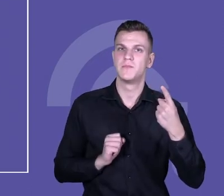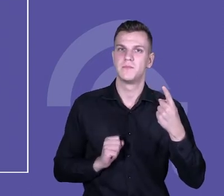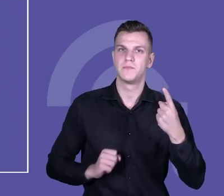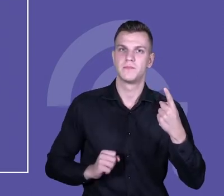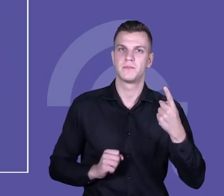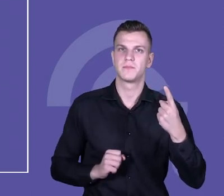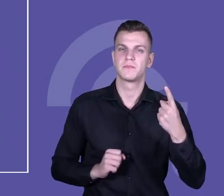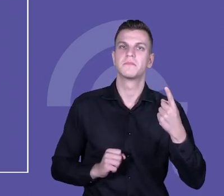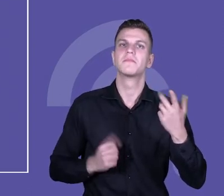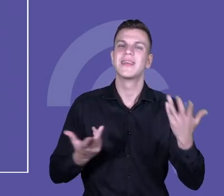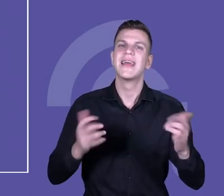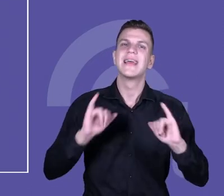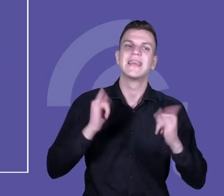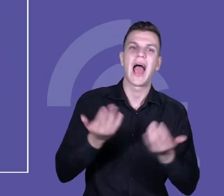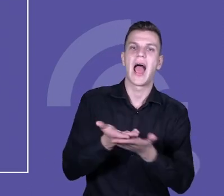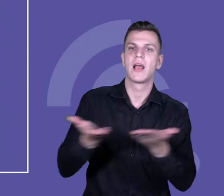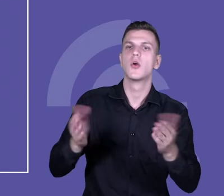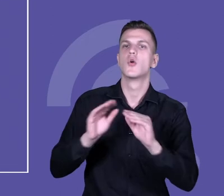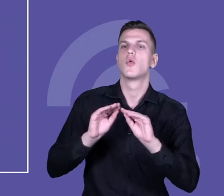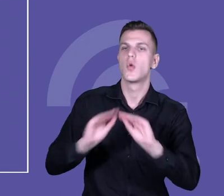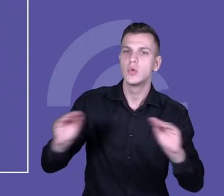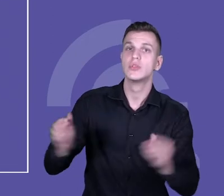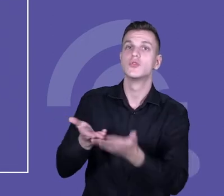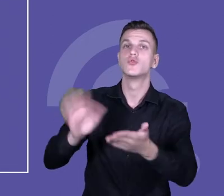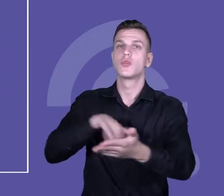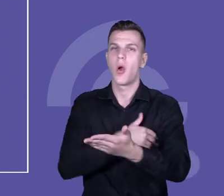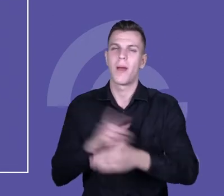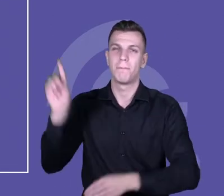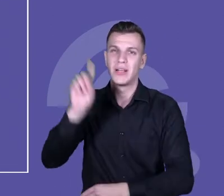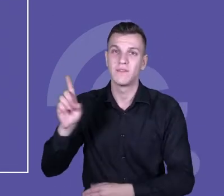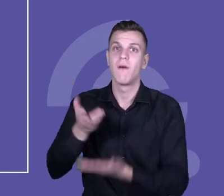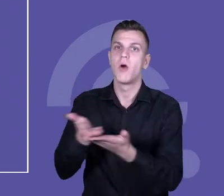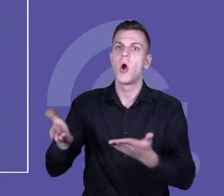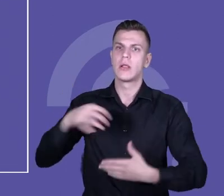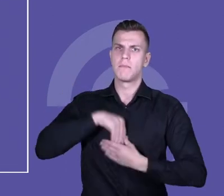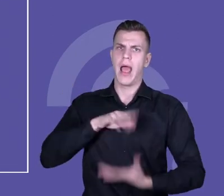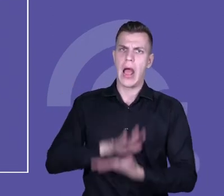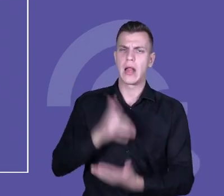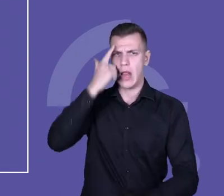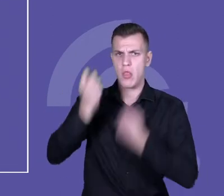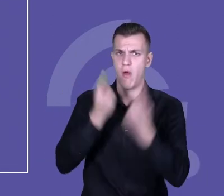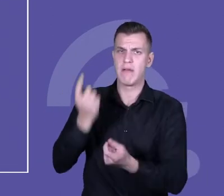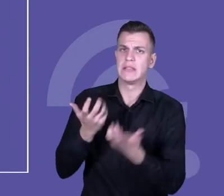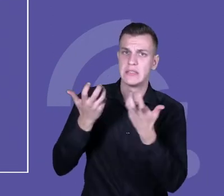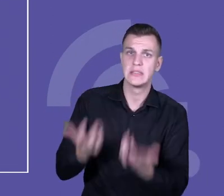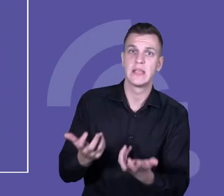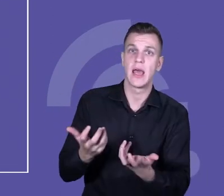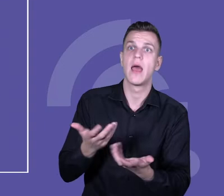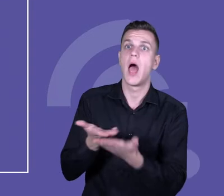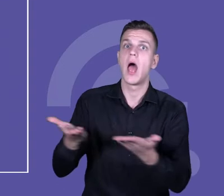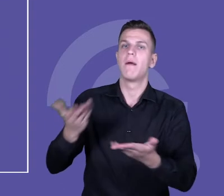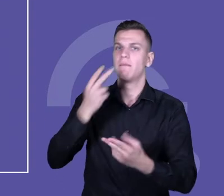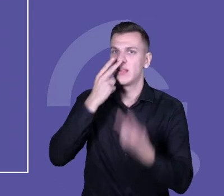modelu rozwijania kompetencji proinnowacyjnych w szkołach publicznych, który będzie mógł być skalowalny i stosowalny i będzie przede wszystkim skuteczny.